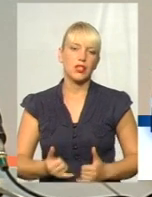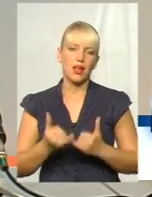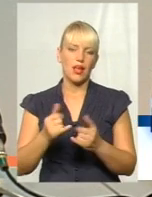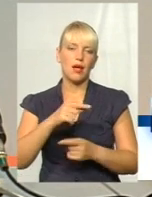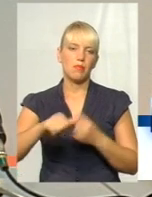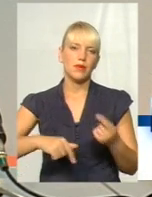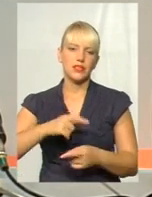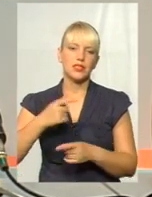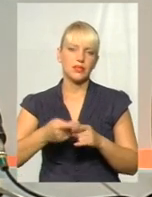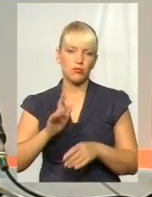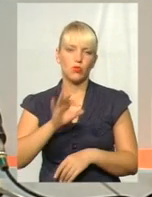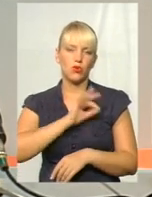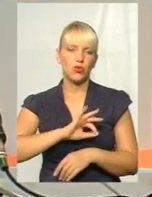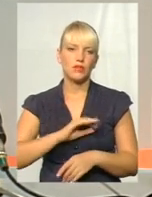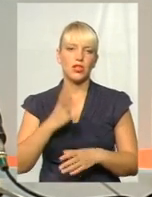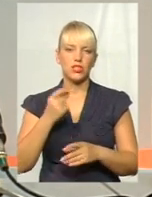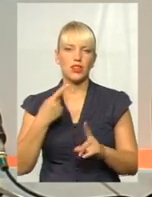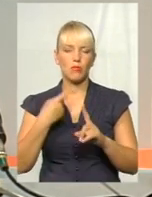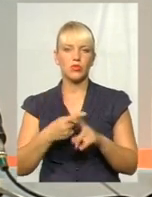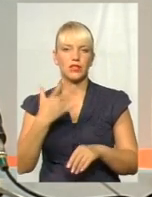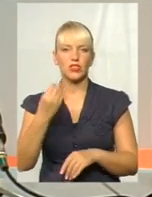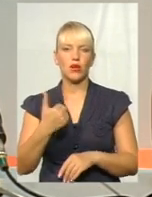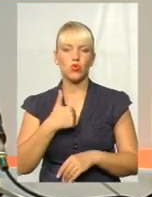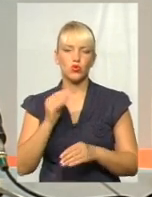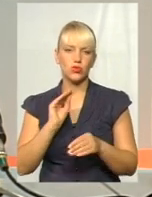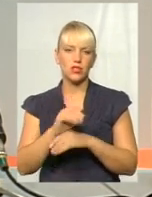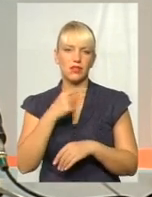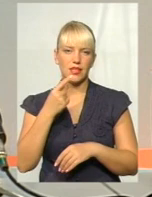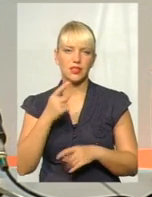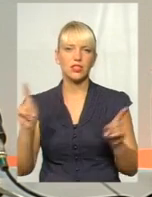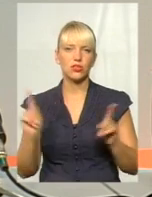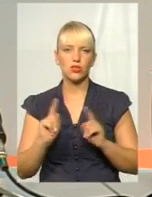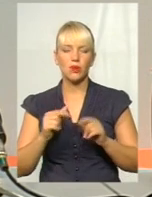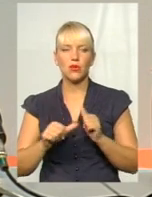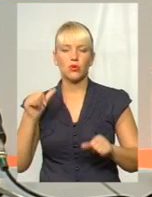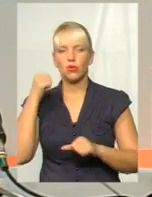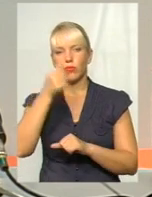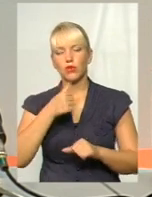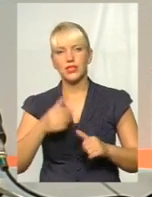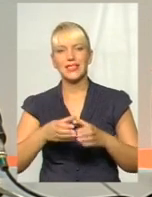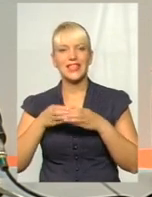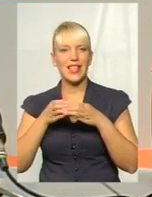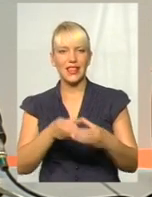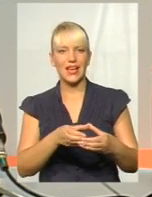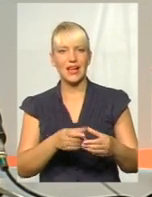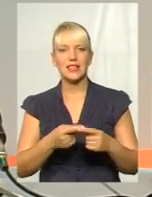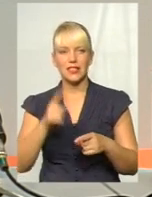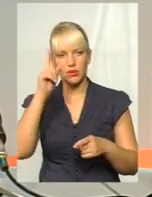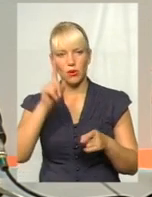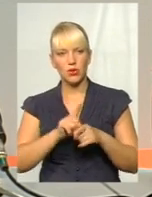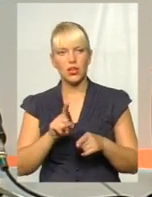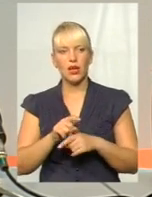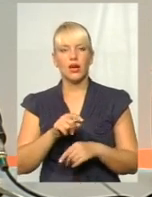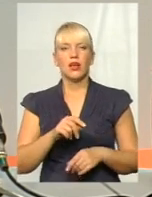цим користуватися. На позитиві ще хочу сказати, що минулого року велика делегація з Побратимського, Куявсько